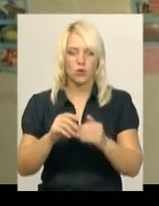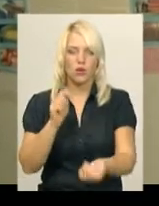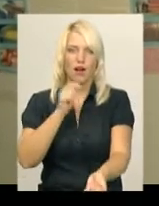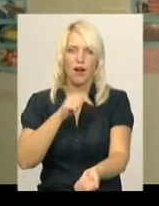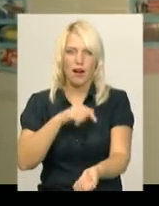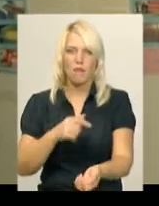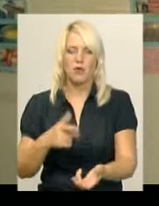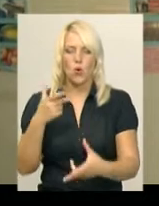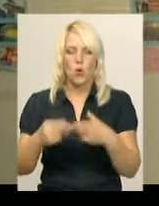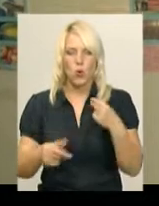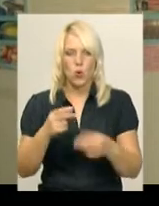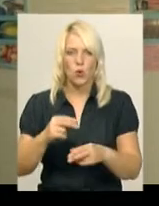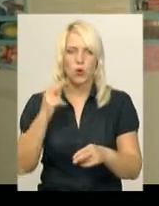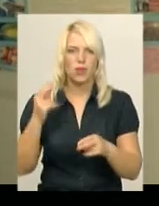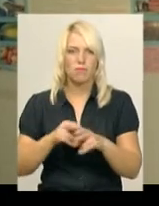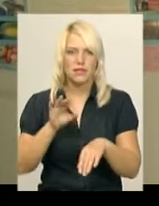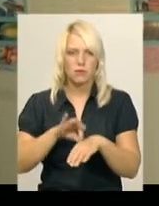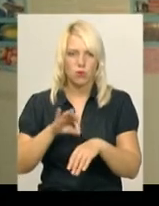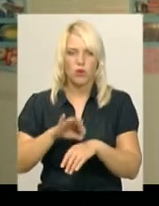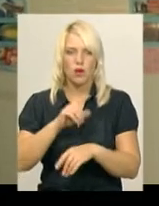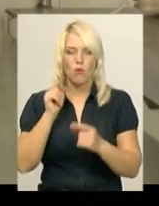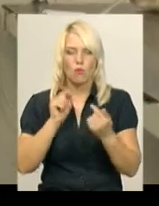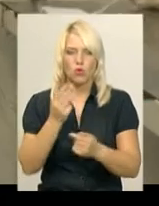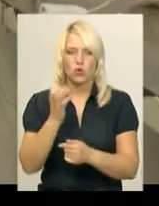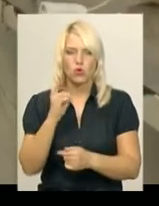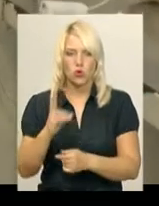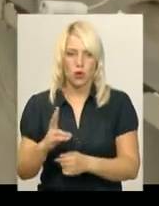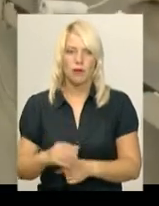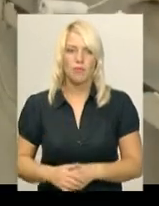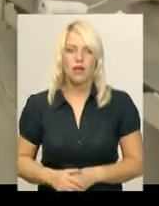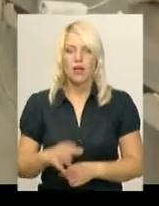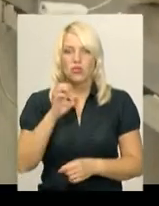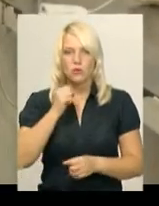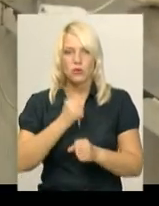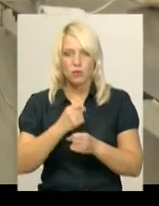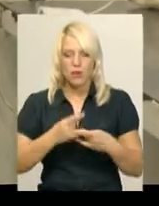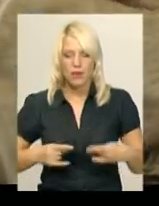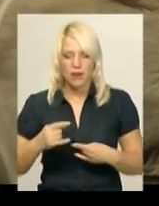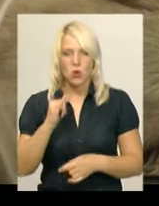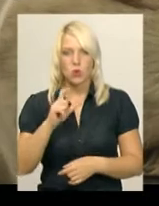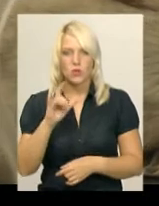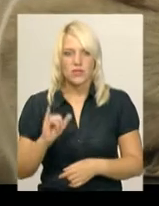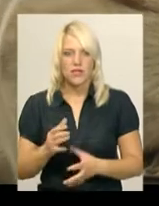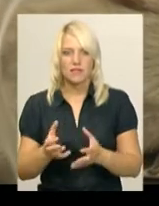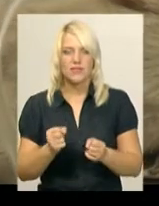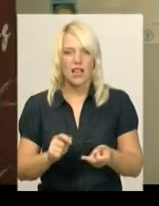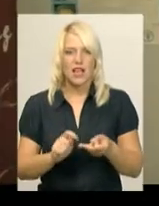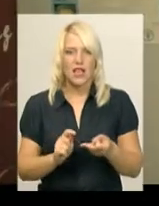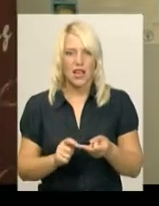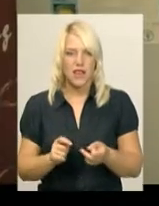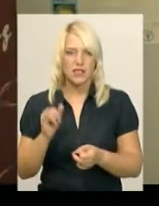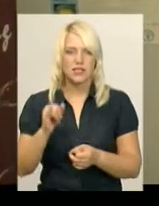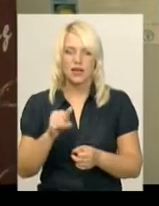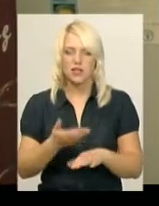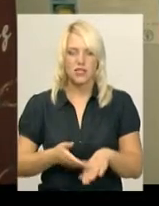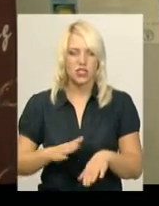безболючі уколи, кровоспинні, ну, противошокові, все зробили. Собаці зробили рентген, УЗІ та взяли в тварини аналізи. Дуже